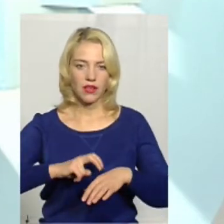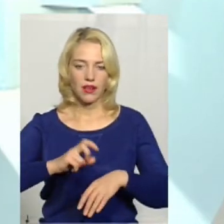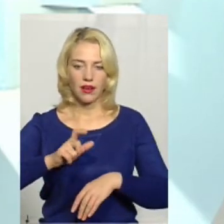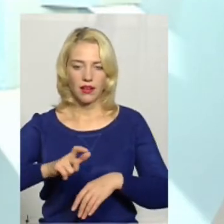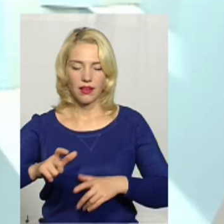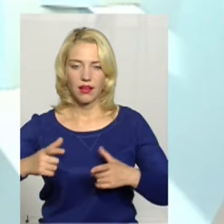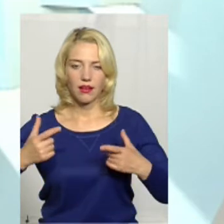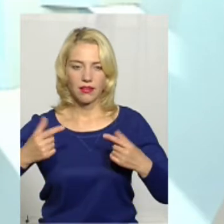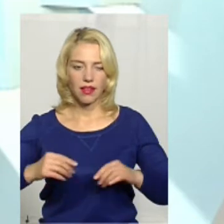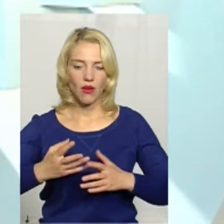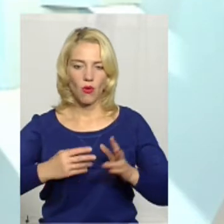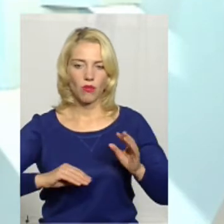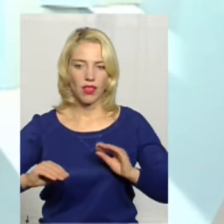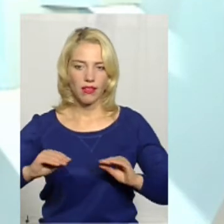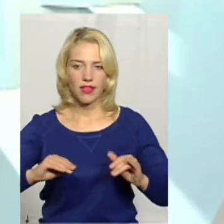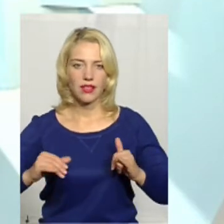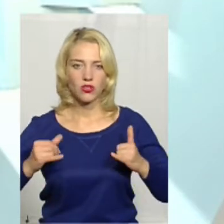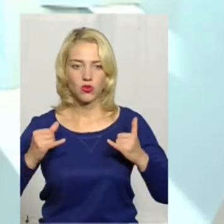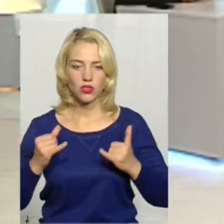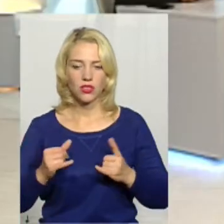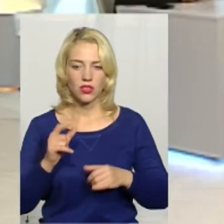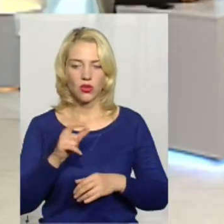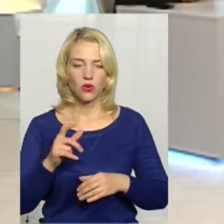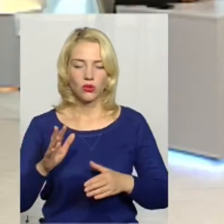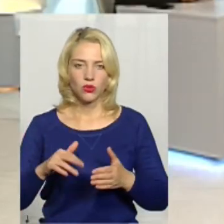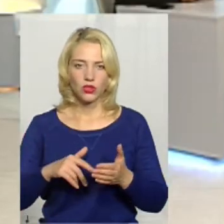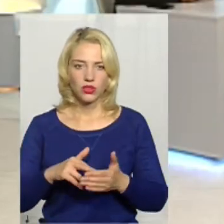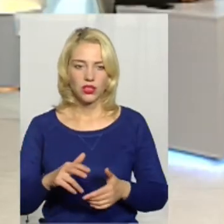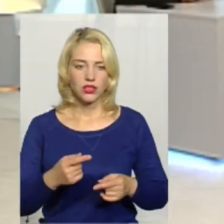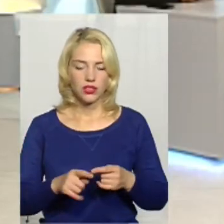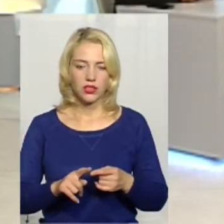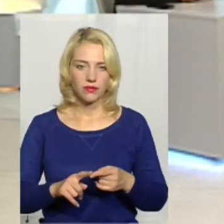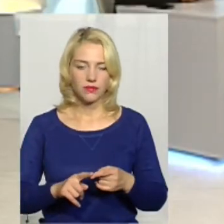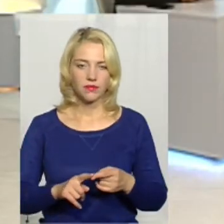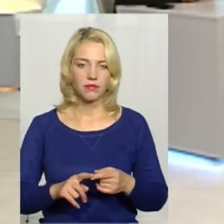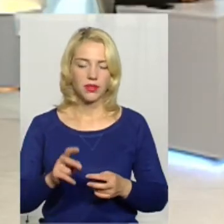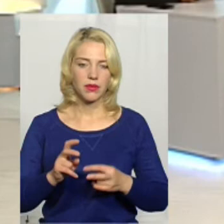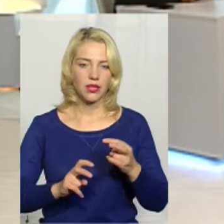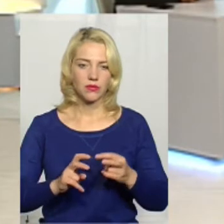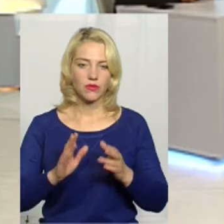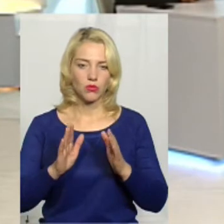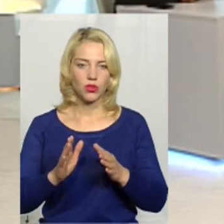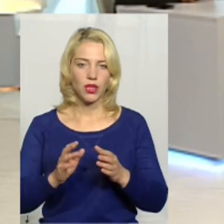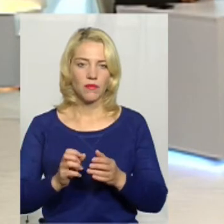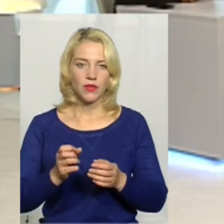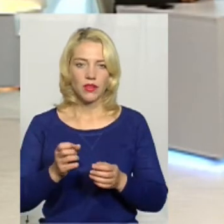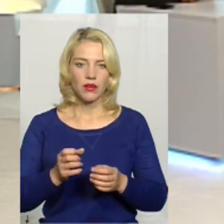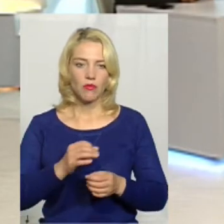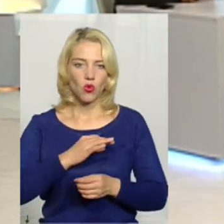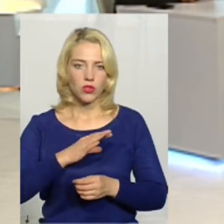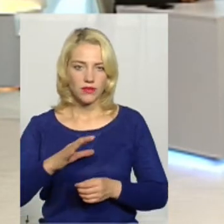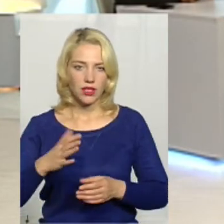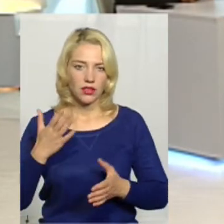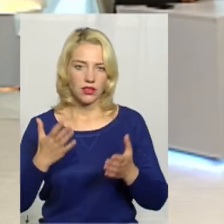буде обладнання сучасне, люди будуть йти, цей підприємство буде процвітати. Там, де не